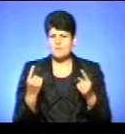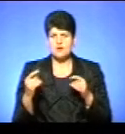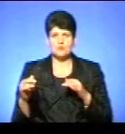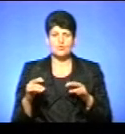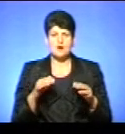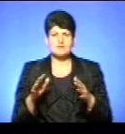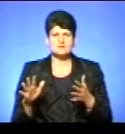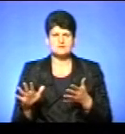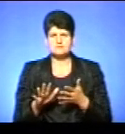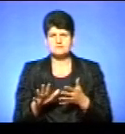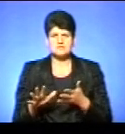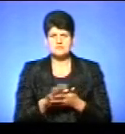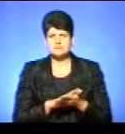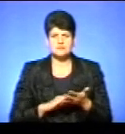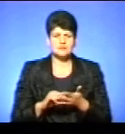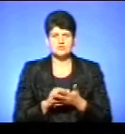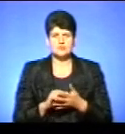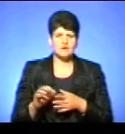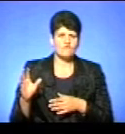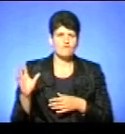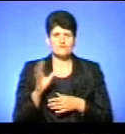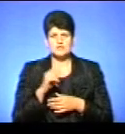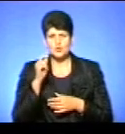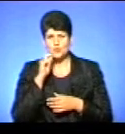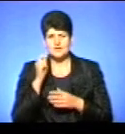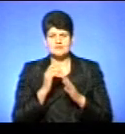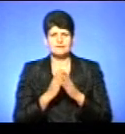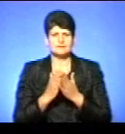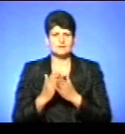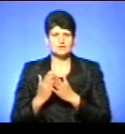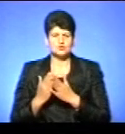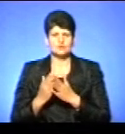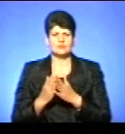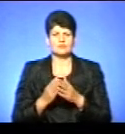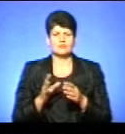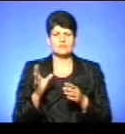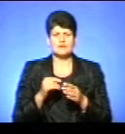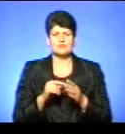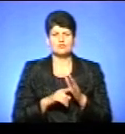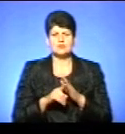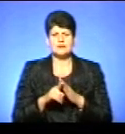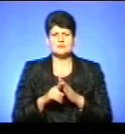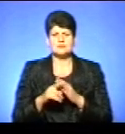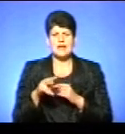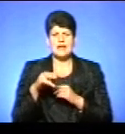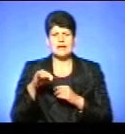зачистки всіх українських книгосховищ, джерела, починаючи від літописів.